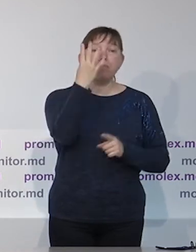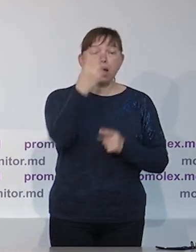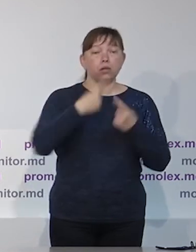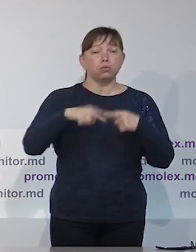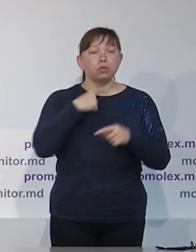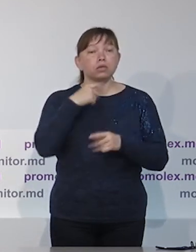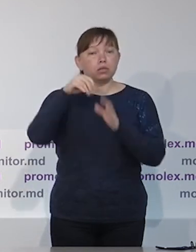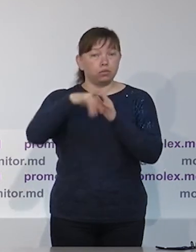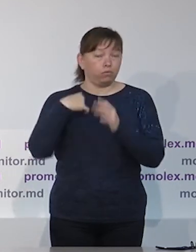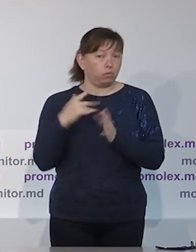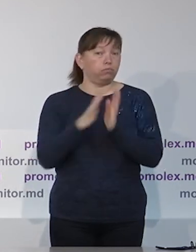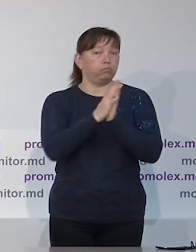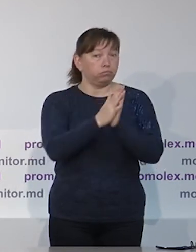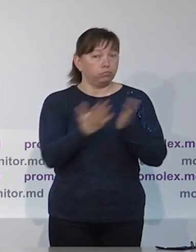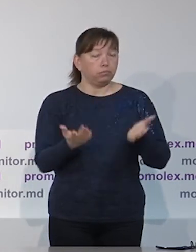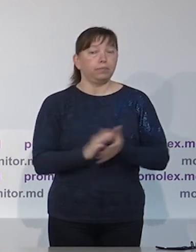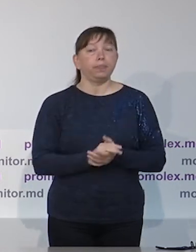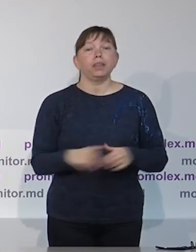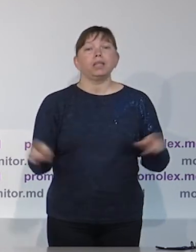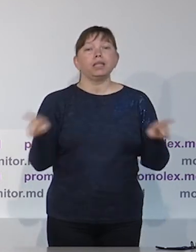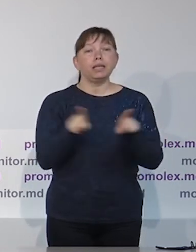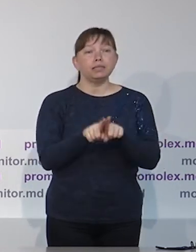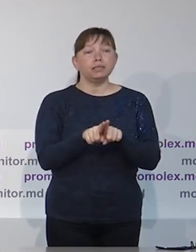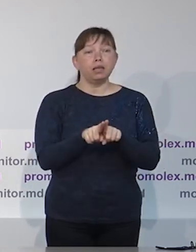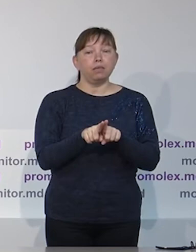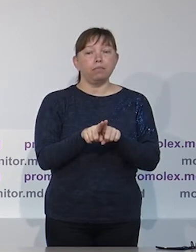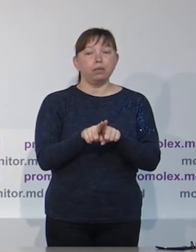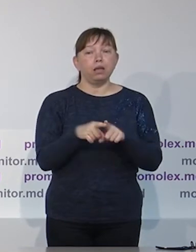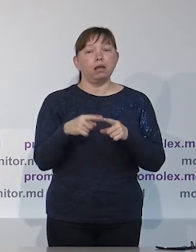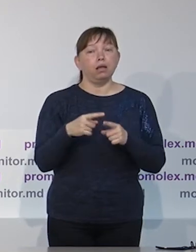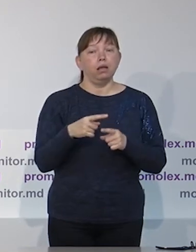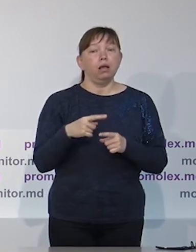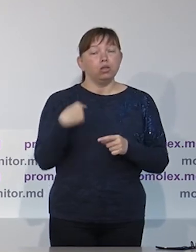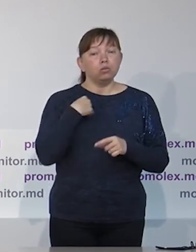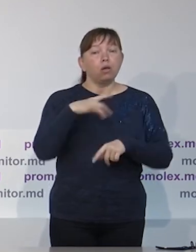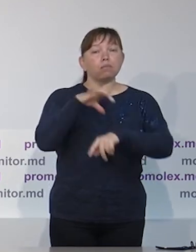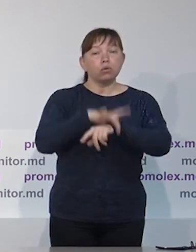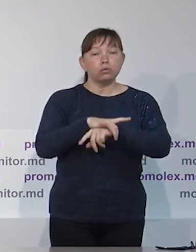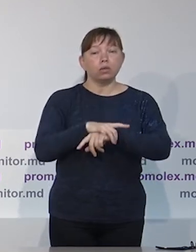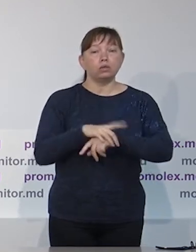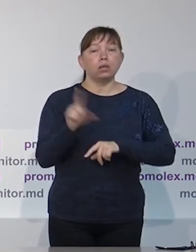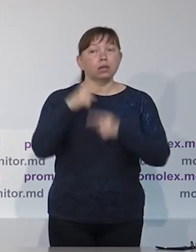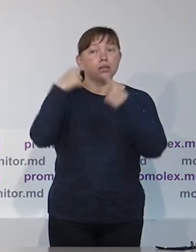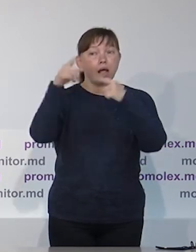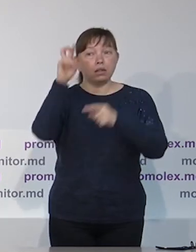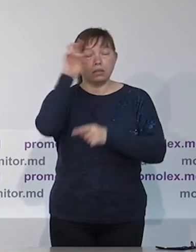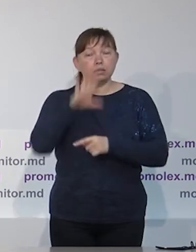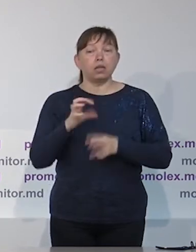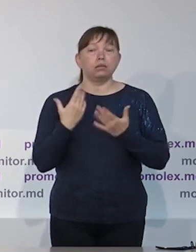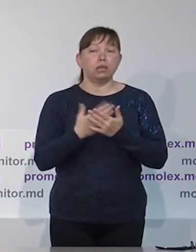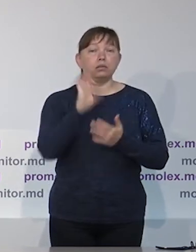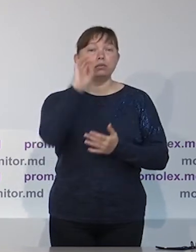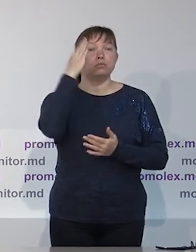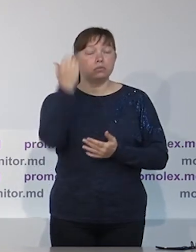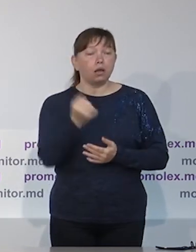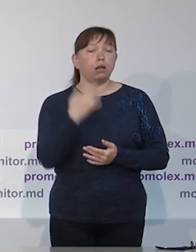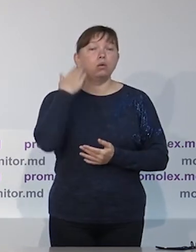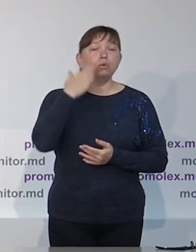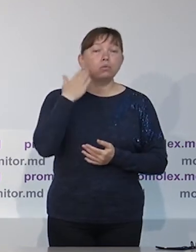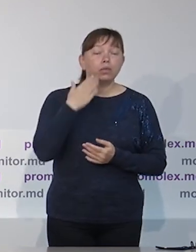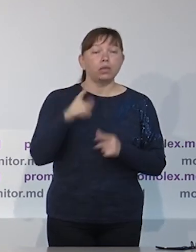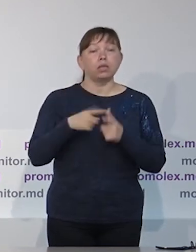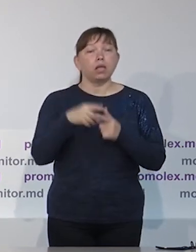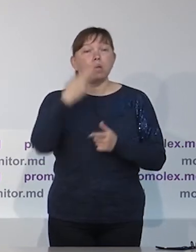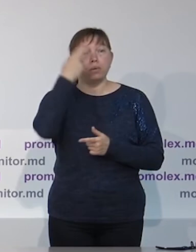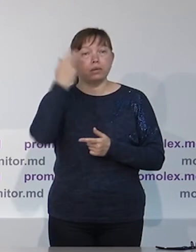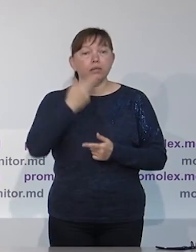6 участков больше нужно, в Российской Федерации на 4 участка больше, в Великобритании тоже на 4 участка больше. Также, с